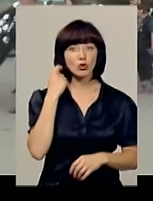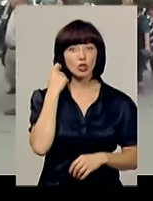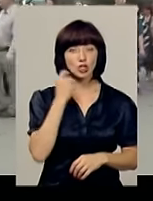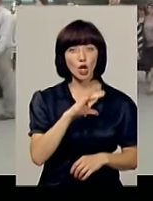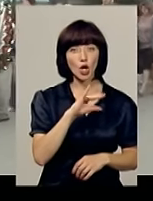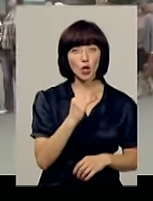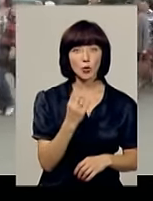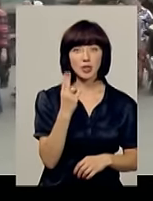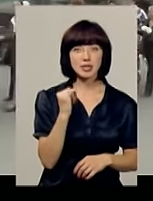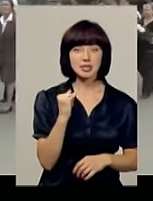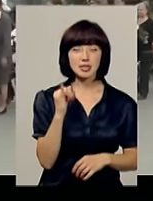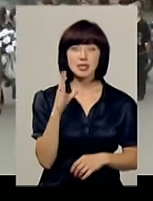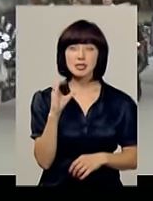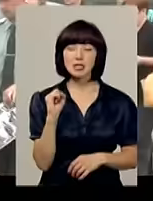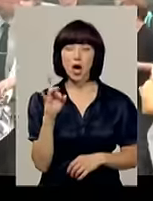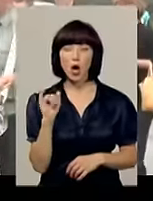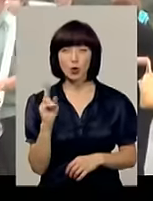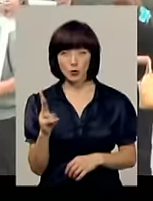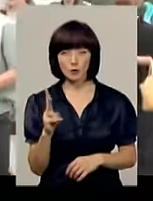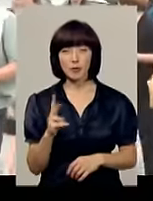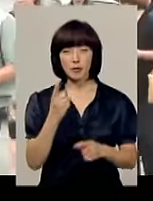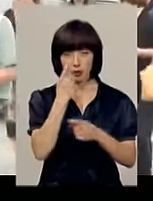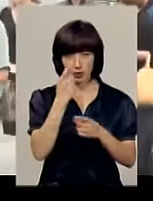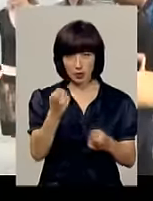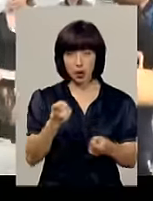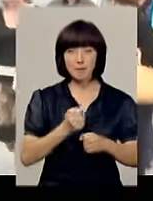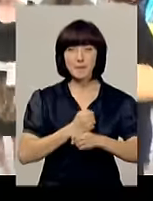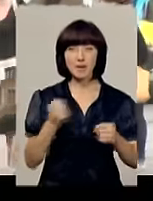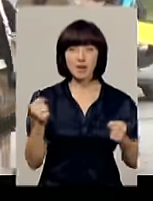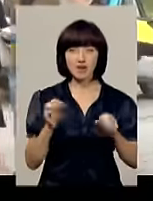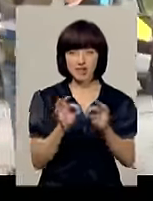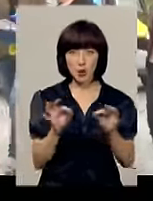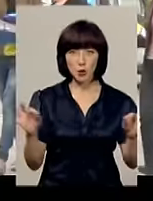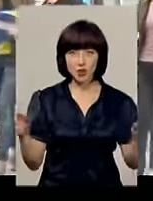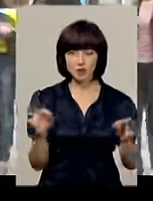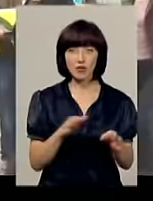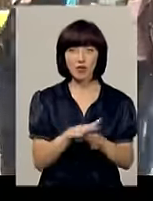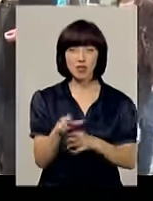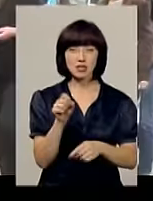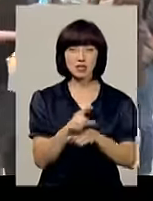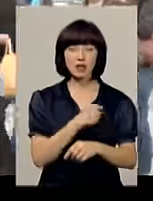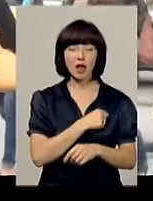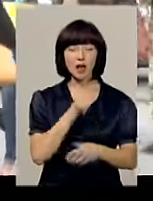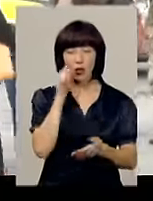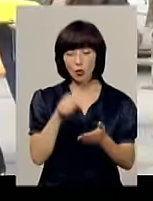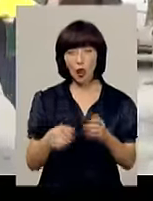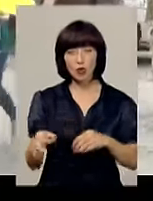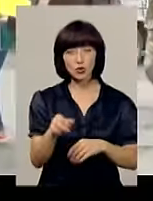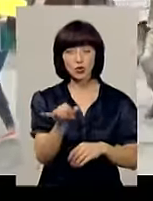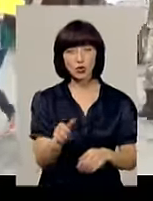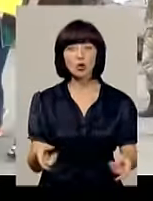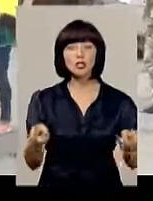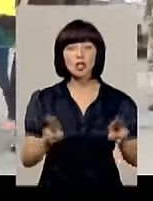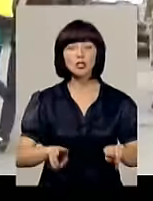Цісарук. Як повідомила пресслужба командування, Юрій підірвався на розтяжці під час виконання бойового завдання на Луганщині. У нього